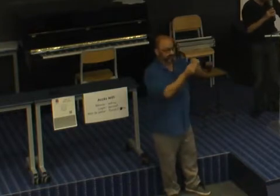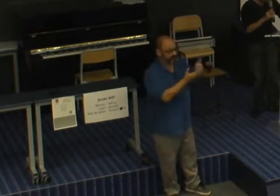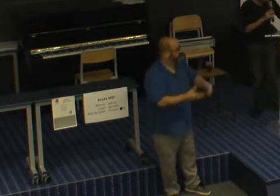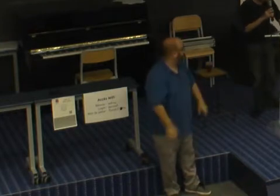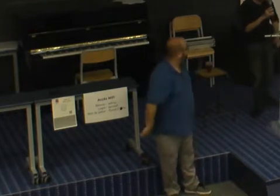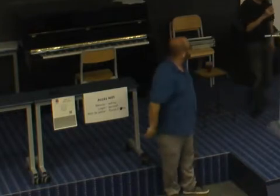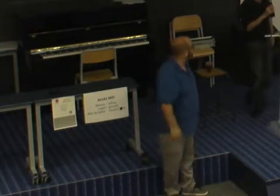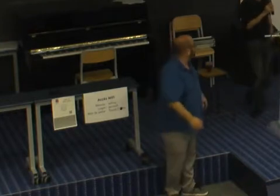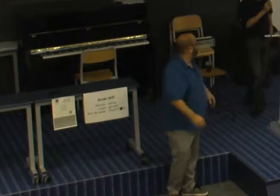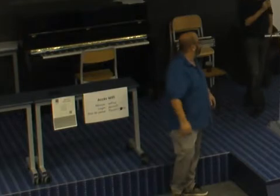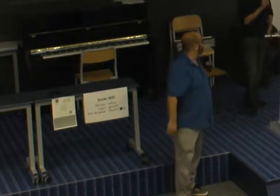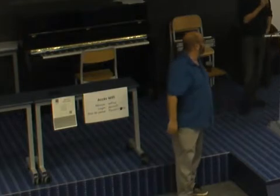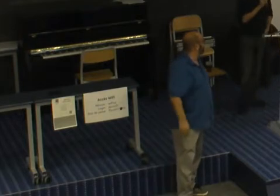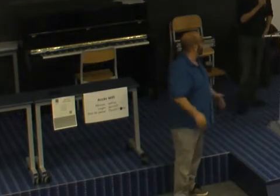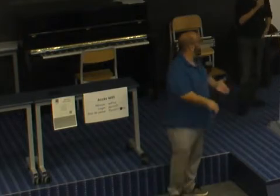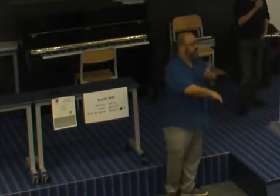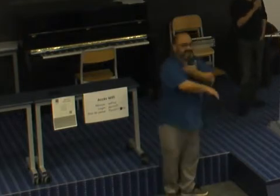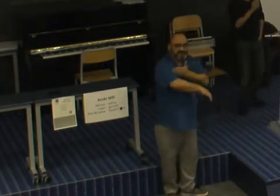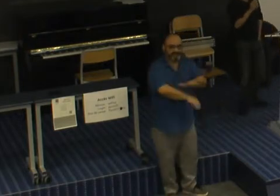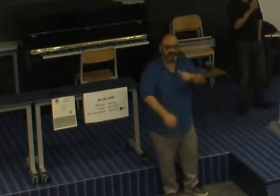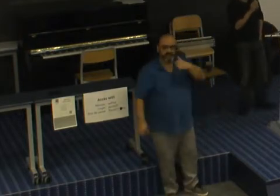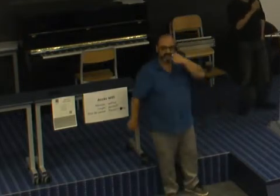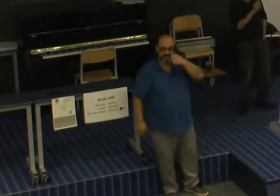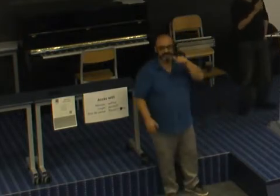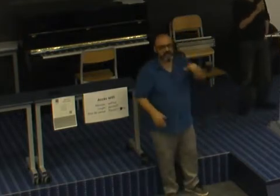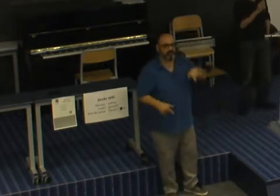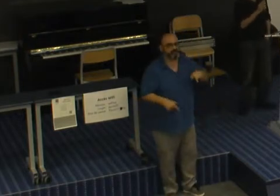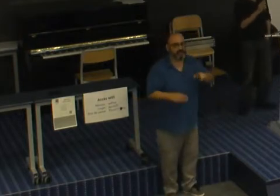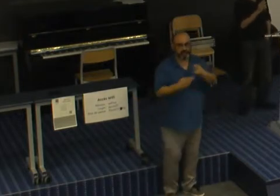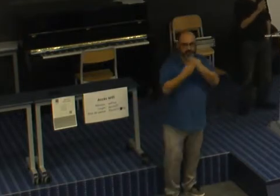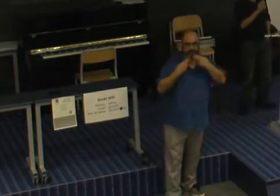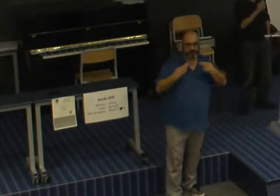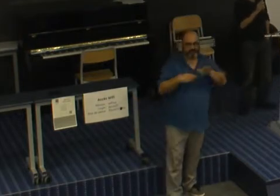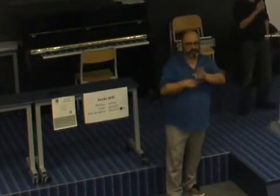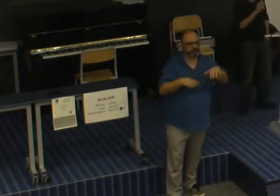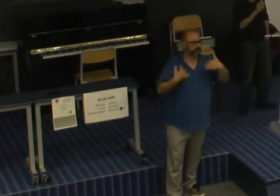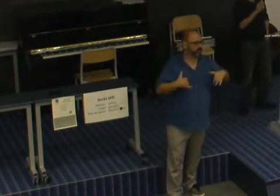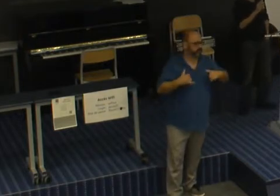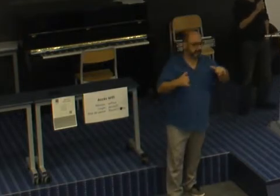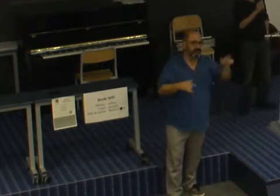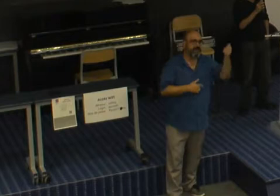Discrimination ethnique, alors ça, c'est un peu le tabou français, parce qu'aux USA, c'est un peu différent.